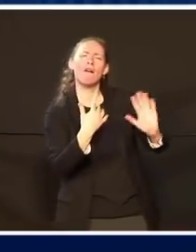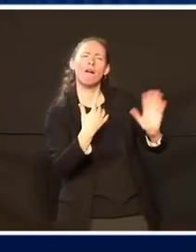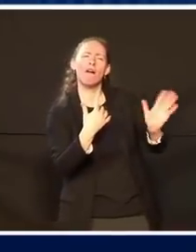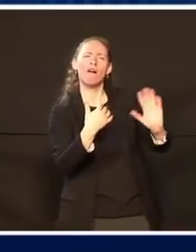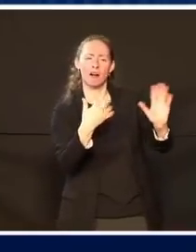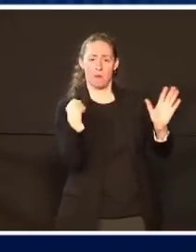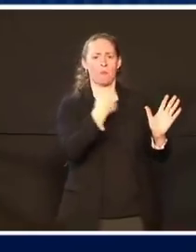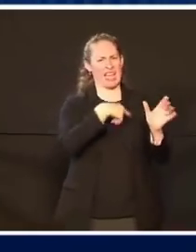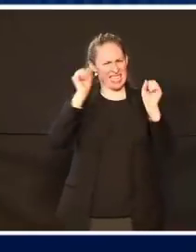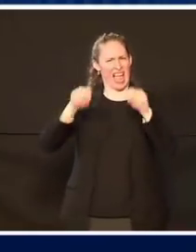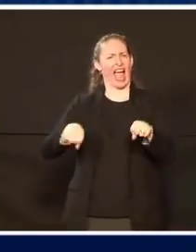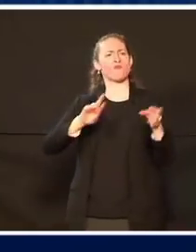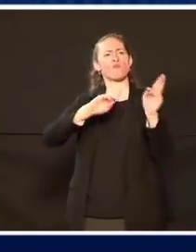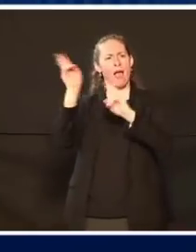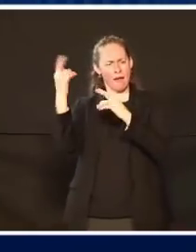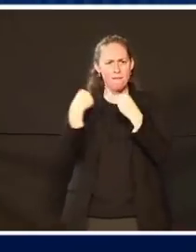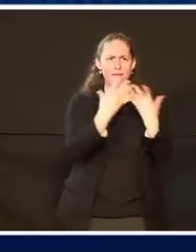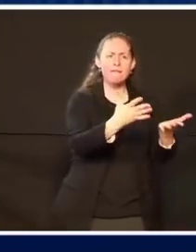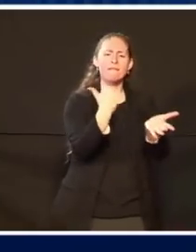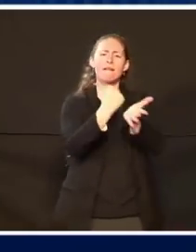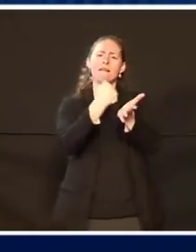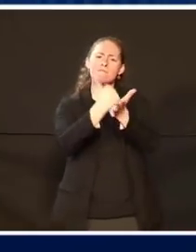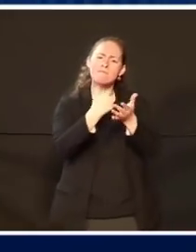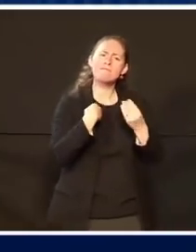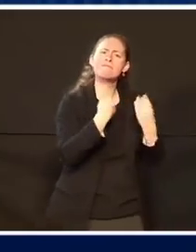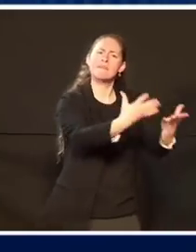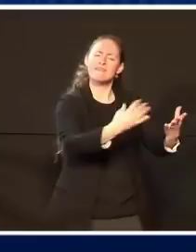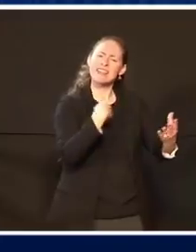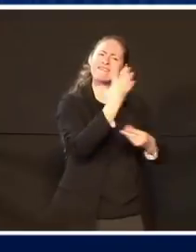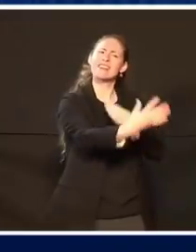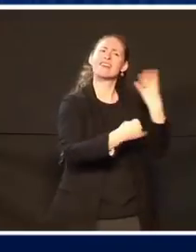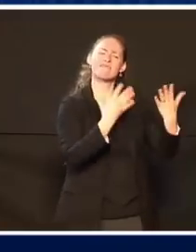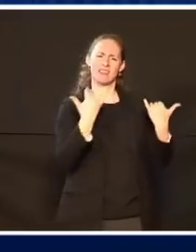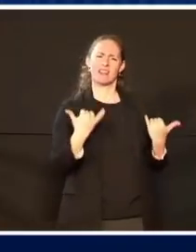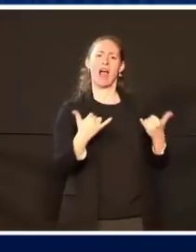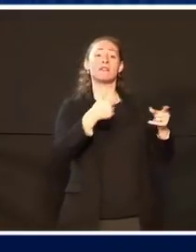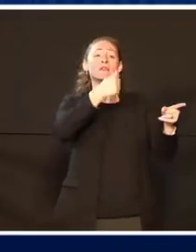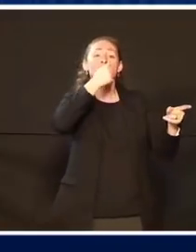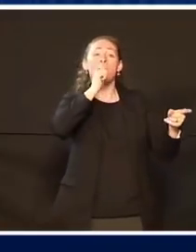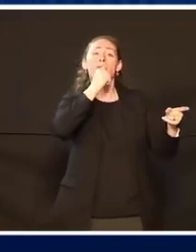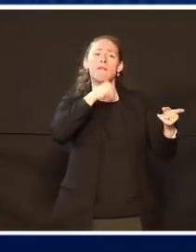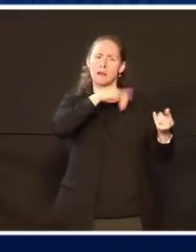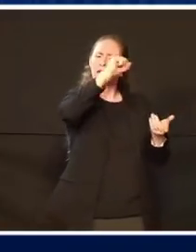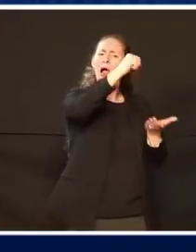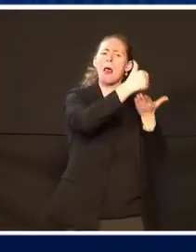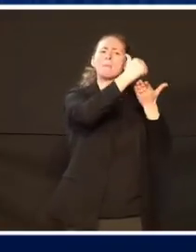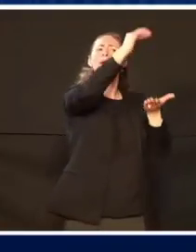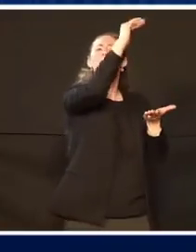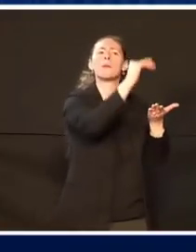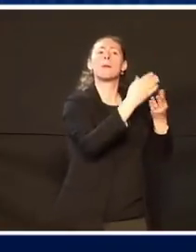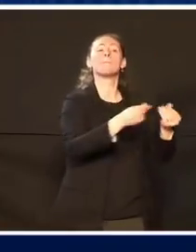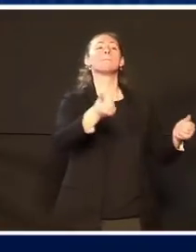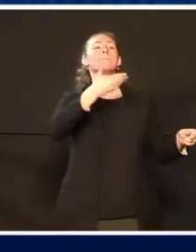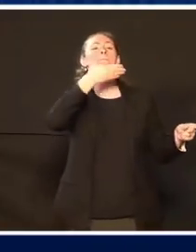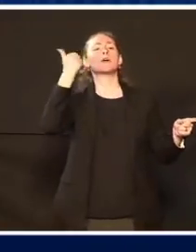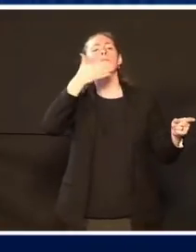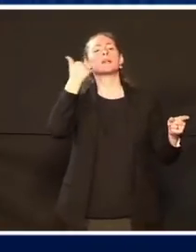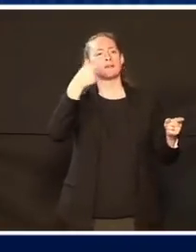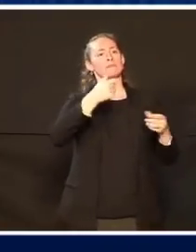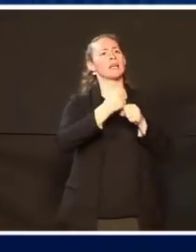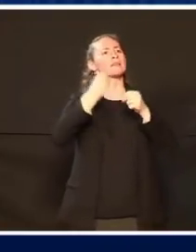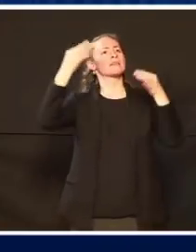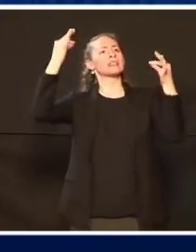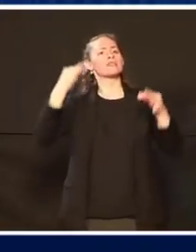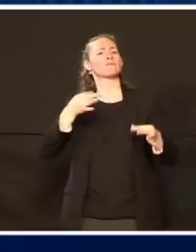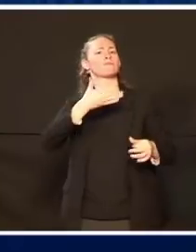entscheiden, das zu nutzen. Also es ist Zeit zu handeln. Wir können das Leiden in diesem Land reduzieren. Wir können Menschen